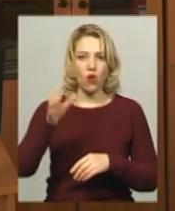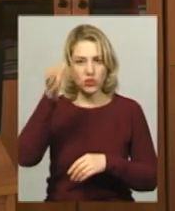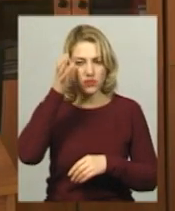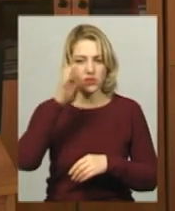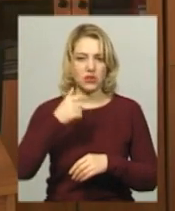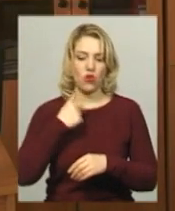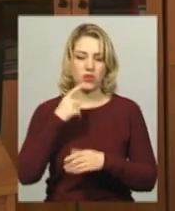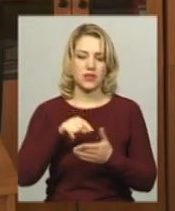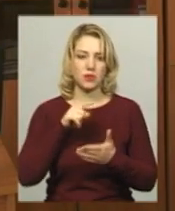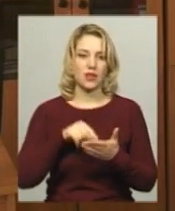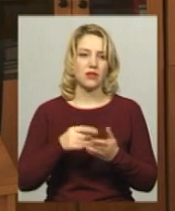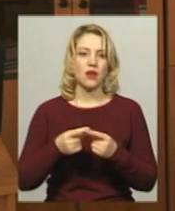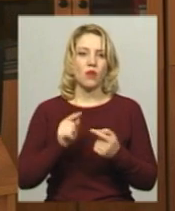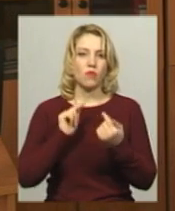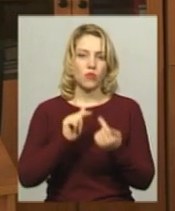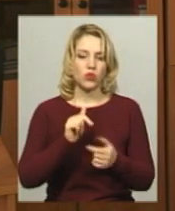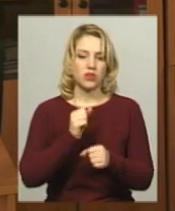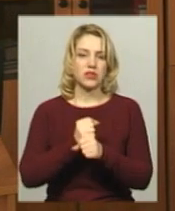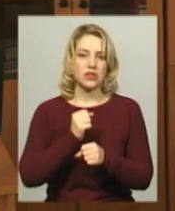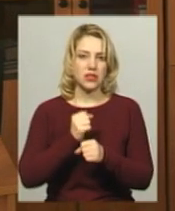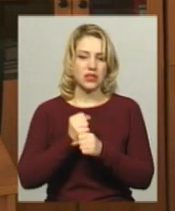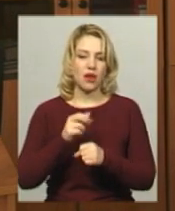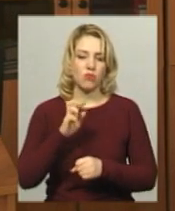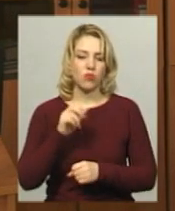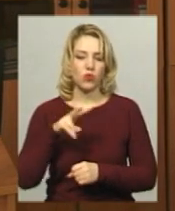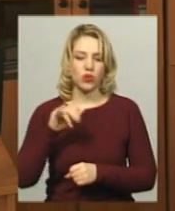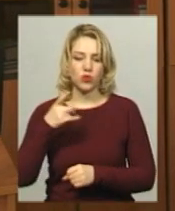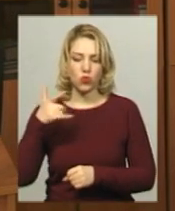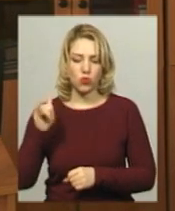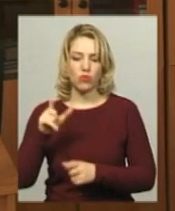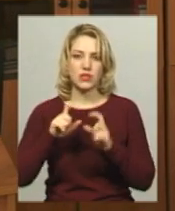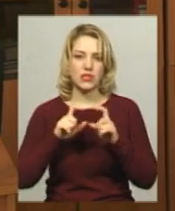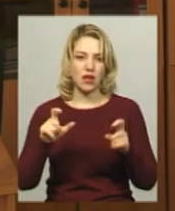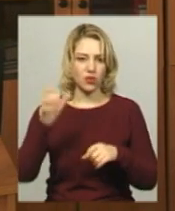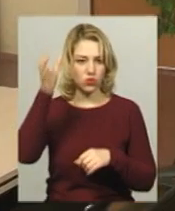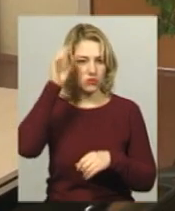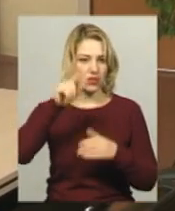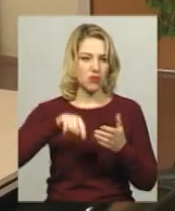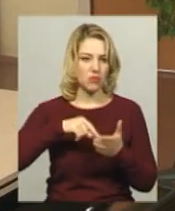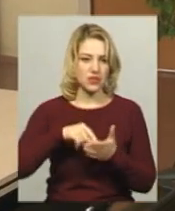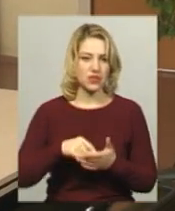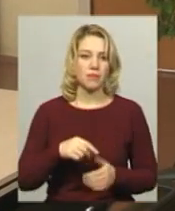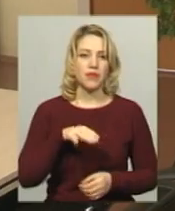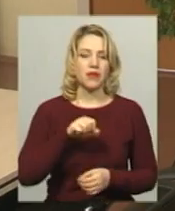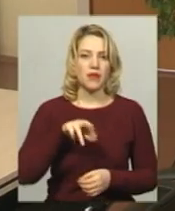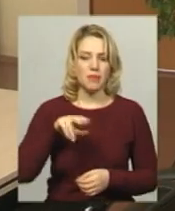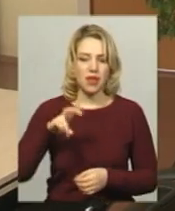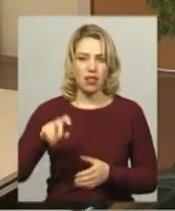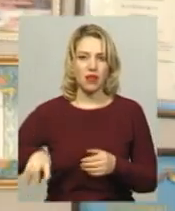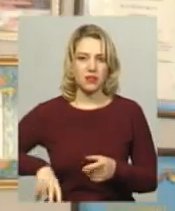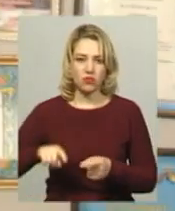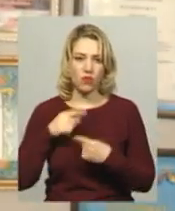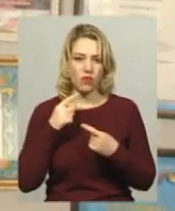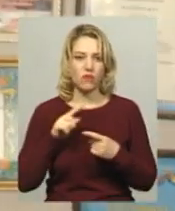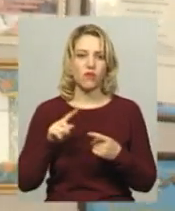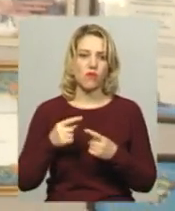будемо розглядати, протидія булінгу в закладах освіти міста. Таміла Соболик додає, у школі створили